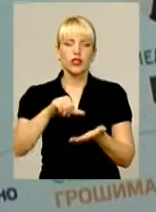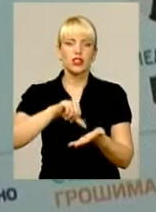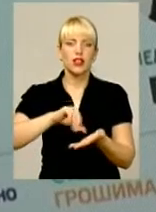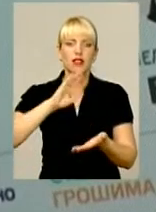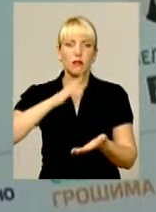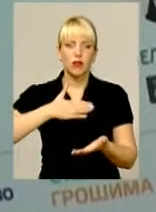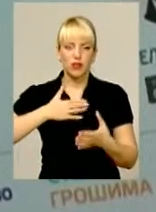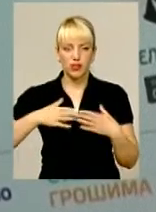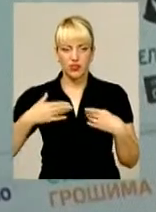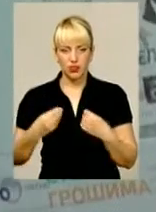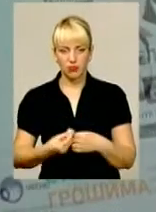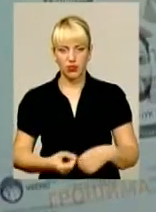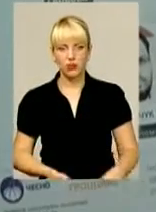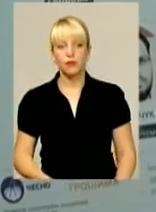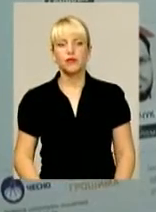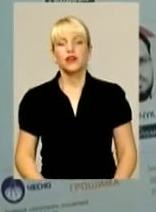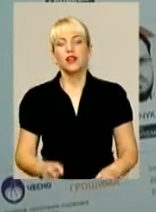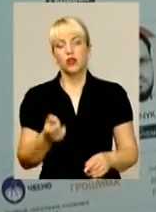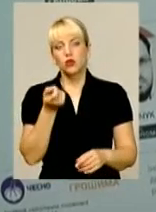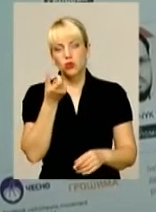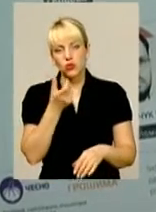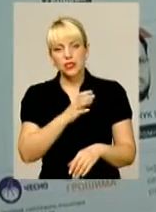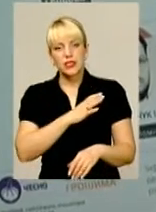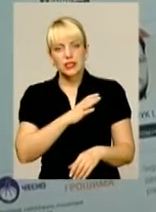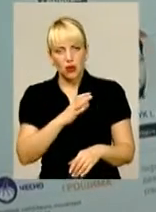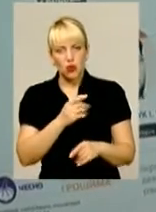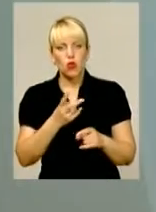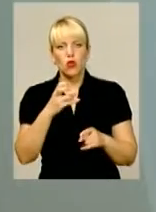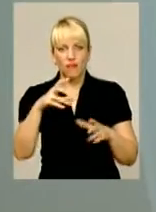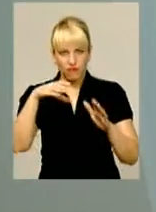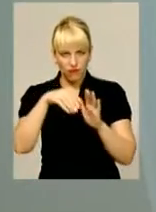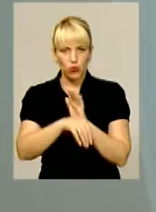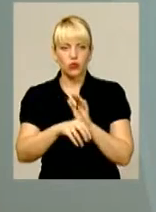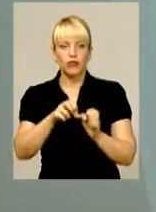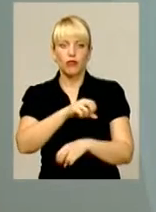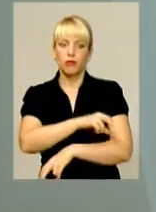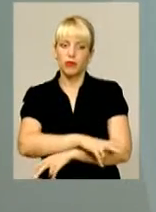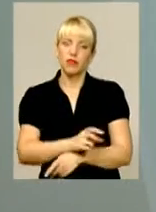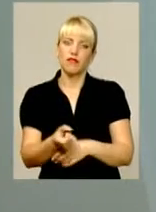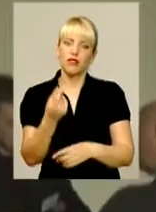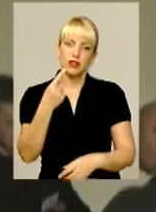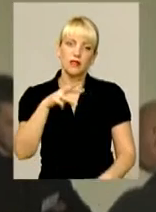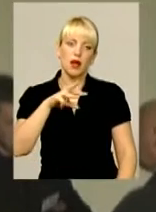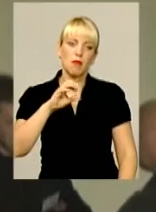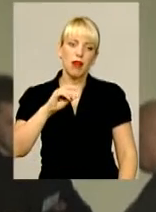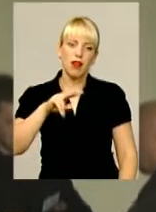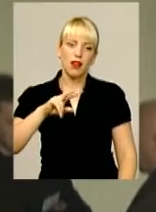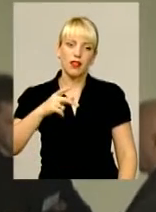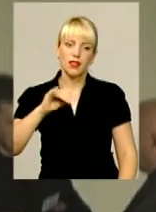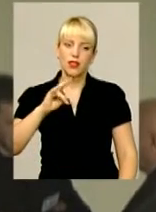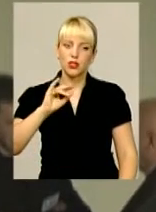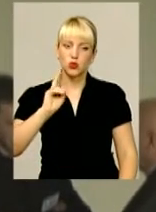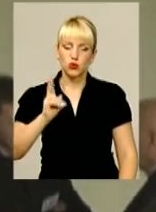заможнішим від пана Скучеляса, однак також одним із найбідніших депутатів міськради виявився Ігор Мельничук. Офіційно